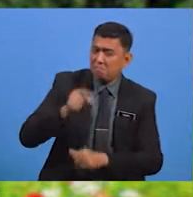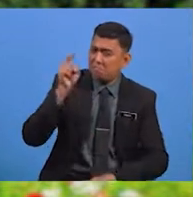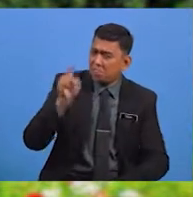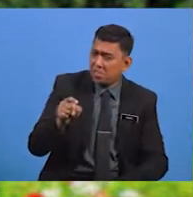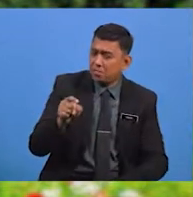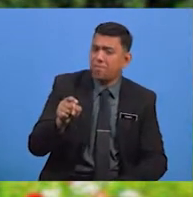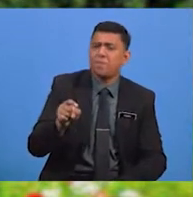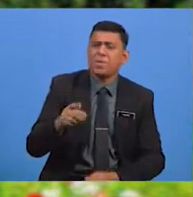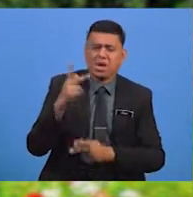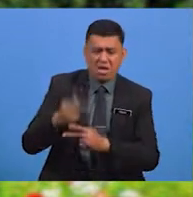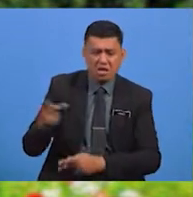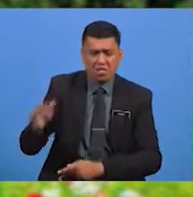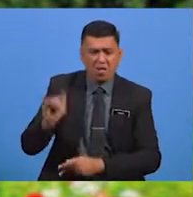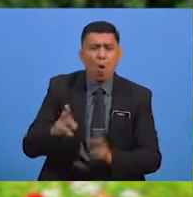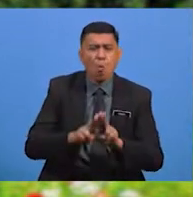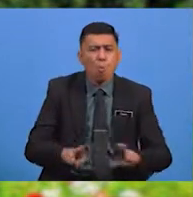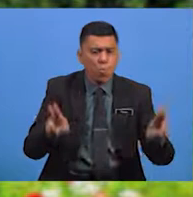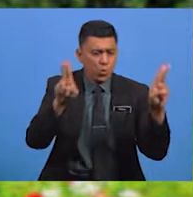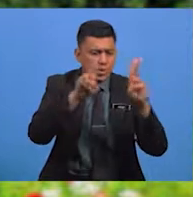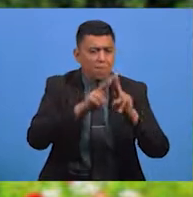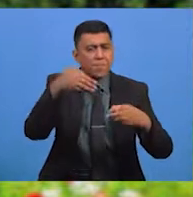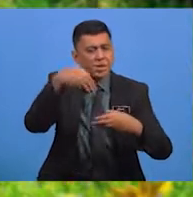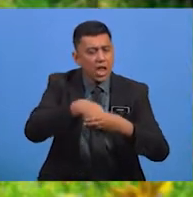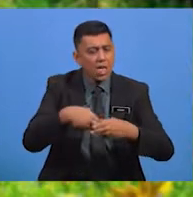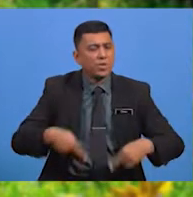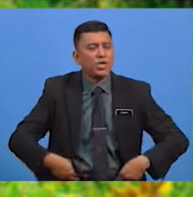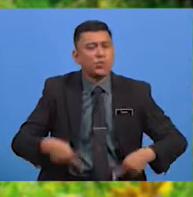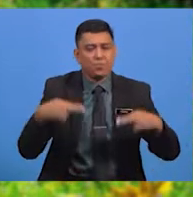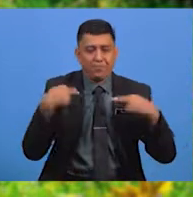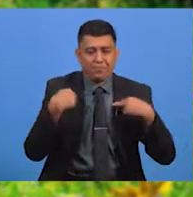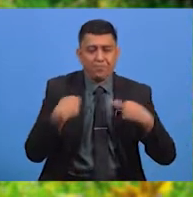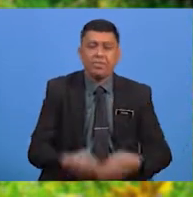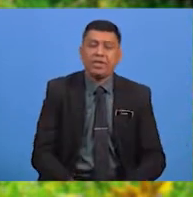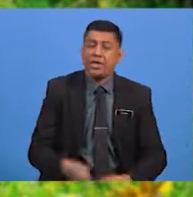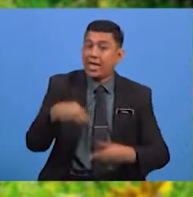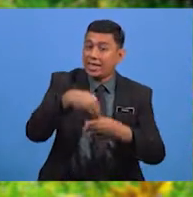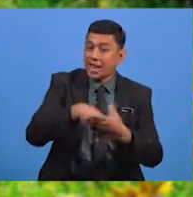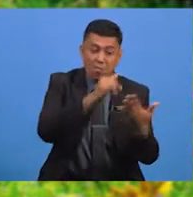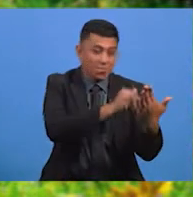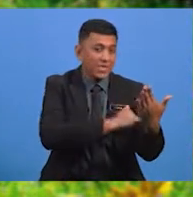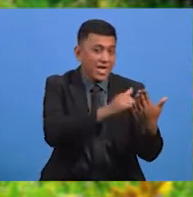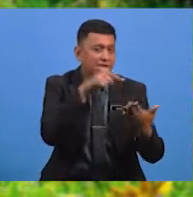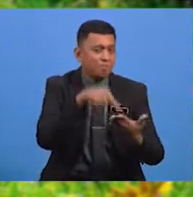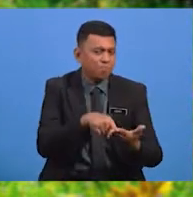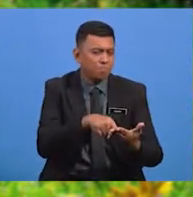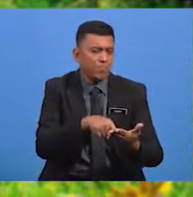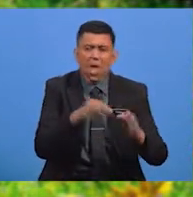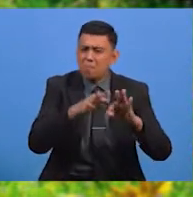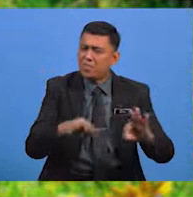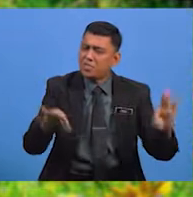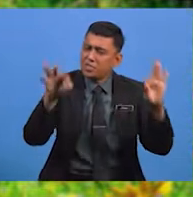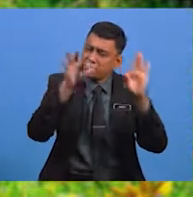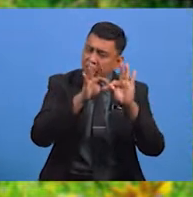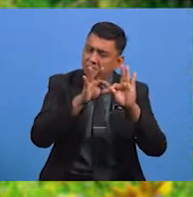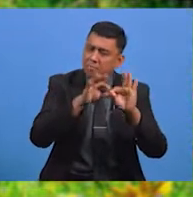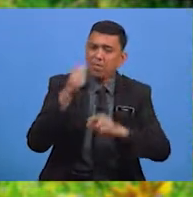Menjadi Keutamaan Dalam Kehidupan Kita Dalam Syair Ini Penyair Menceritakan